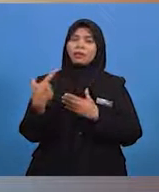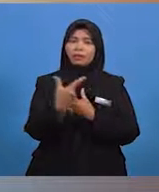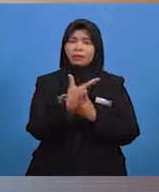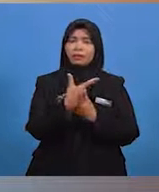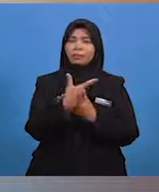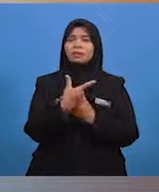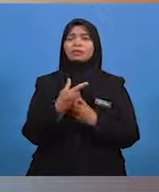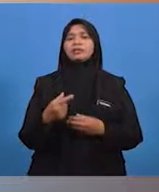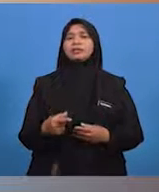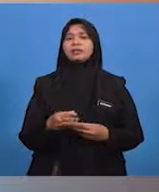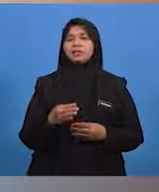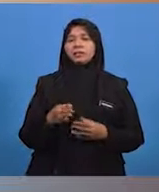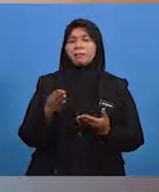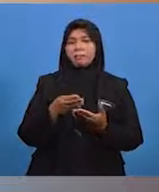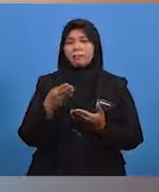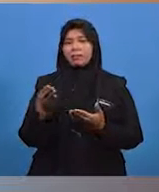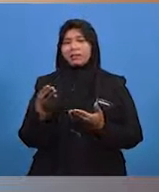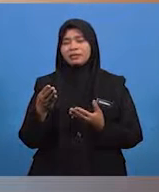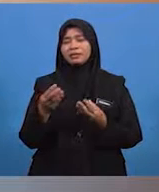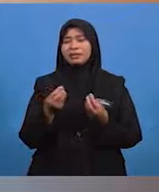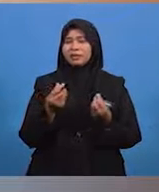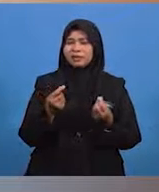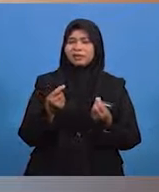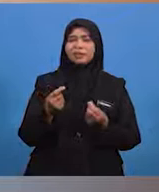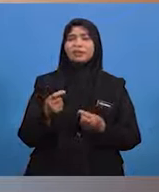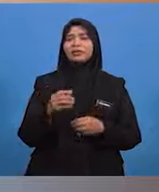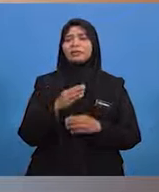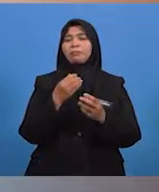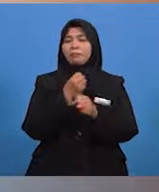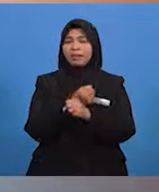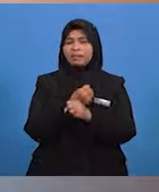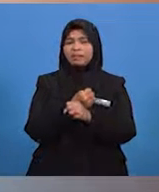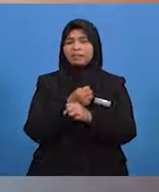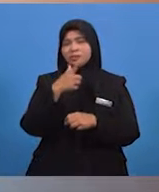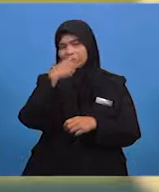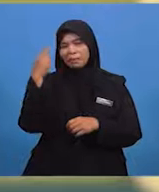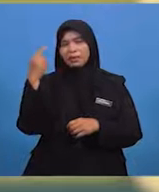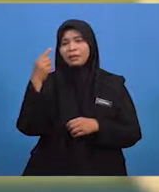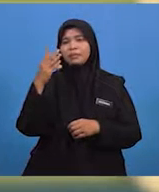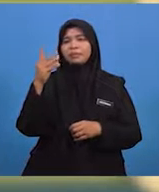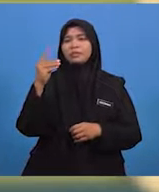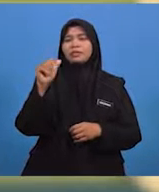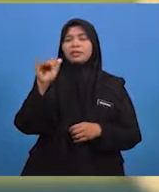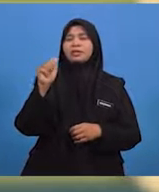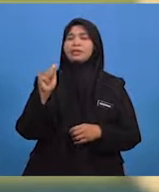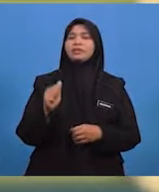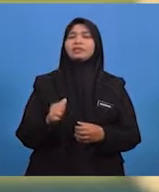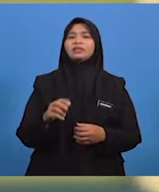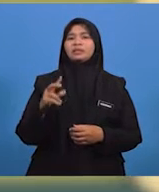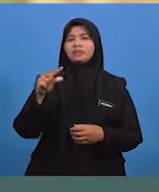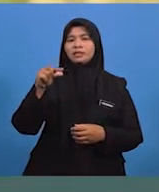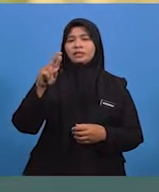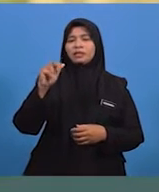regolit menuruni cerun bukit akibat daya tarikan graviti. Suatu kawasan yang